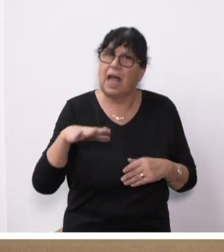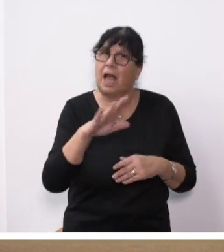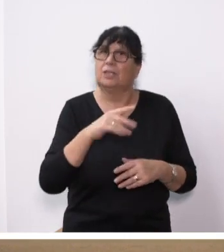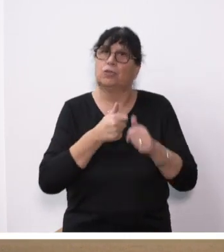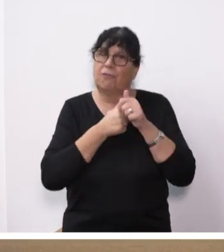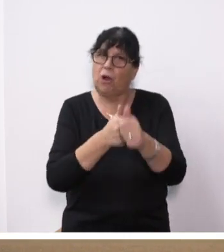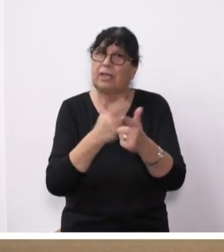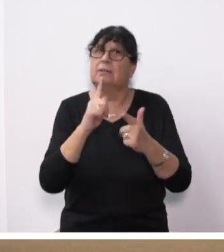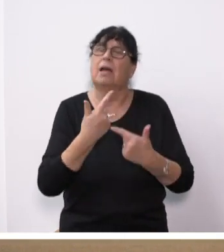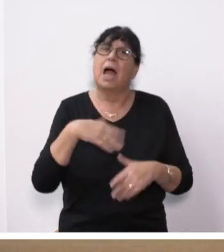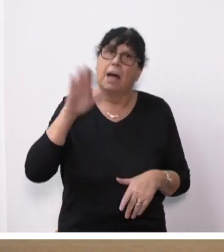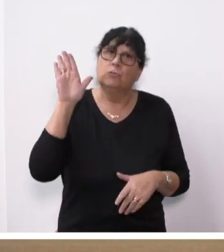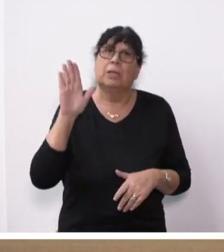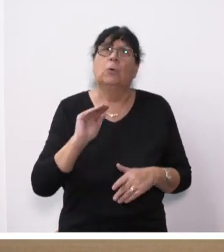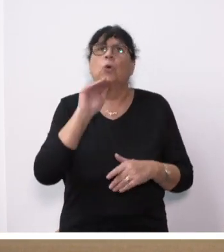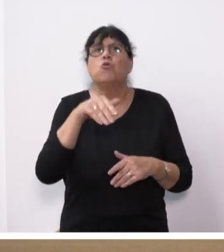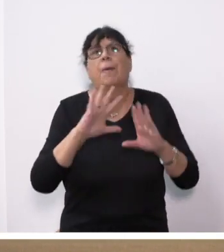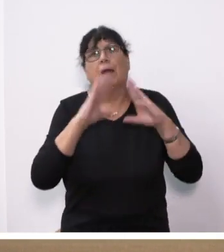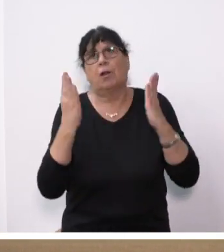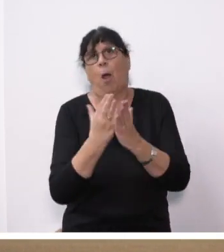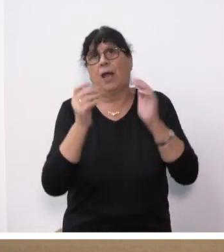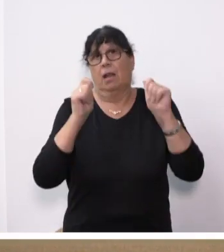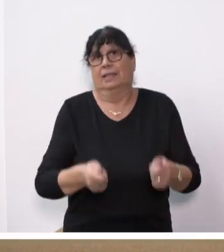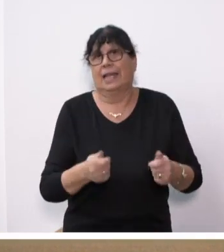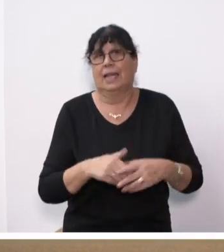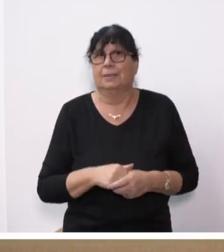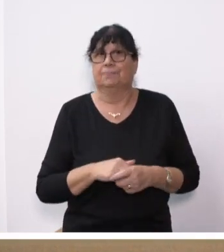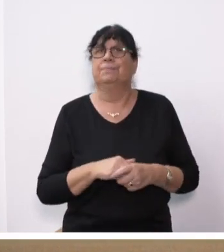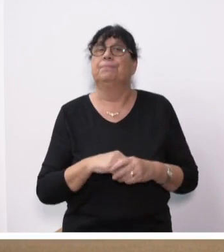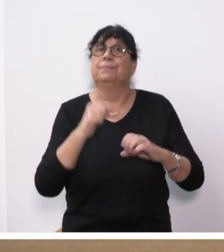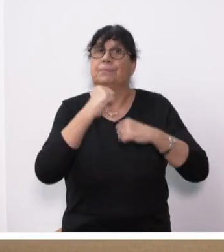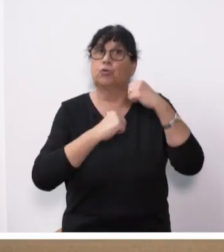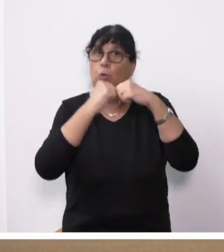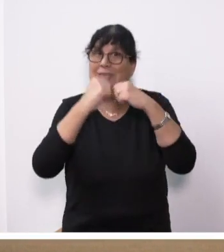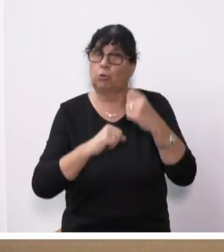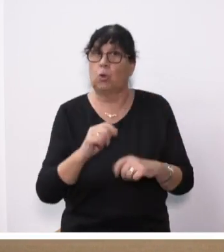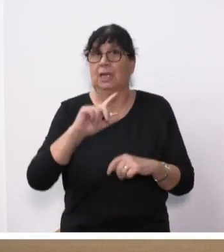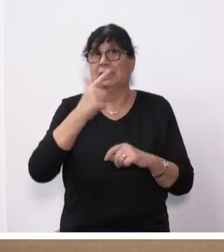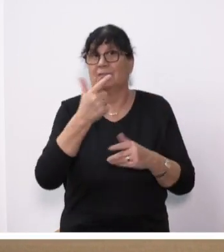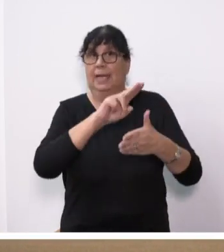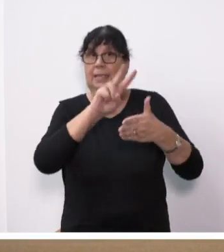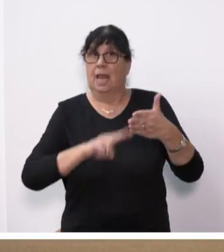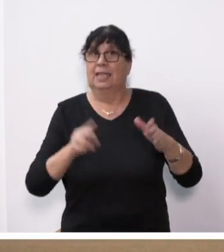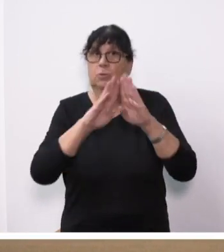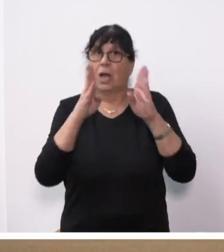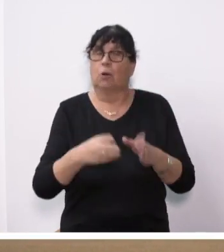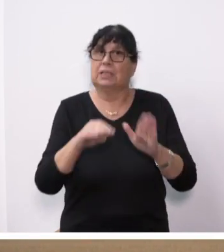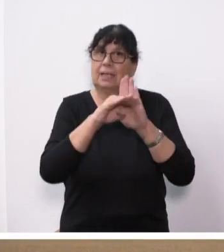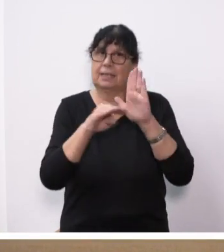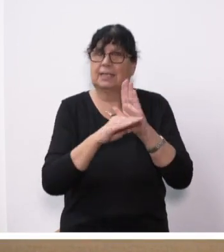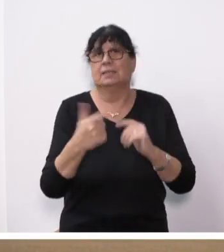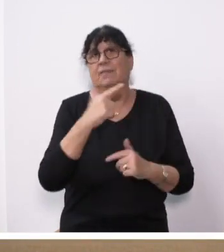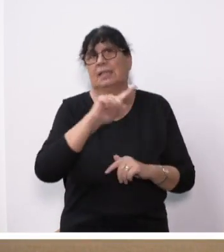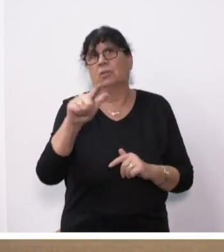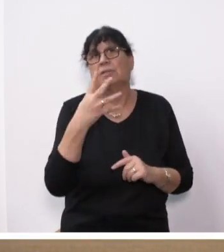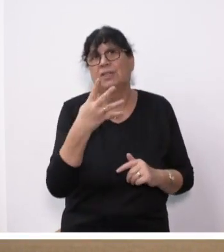ebenfalls die Abstimmung über die Globalanträge. Zur Strukturierung der zweiten Lesung des Haushaltsgesetzes 2024